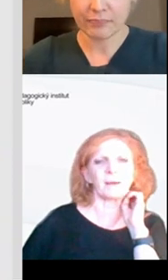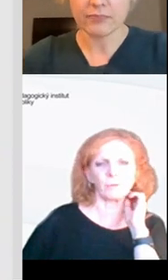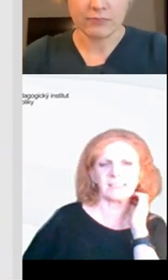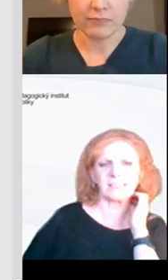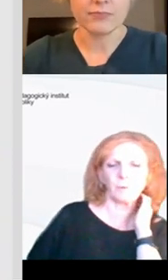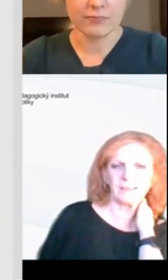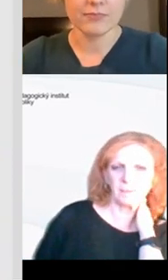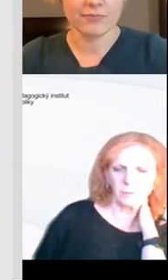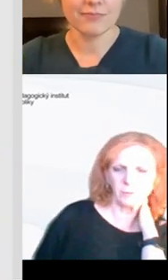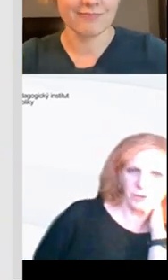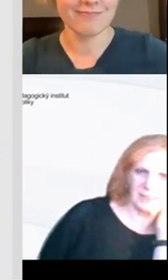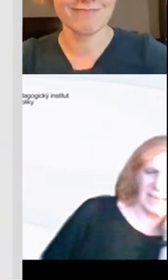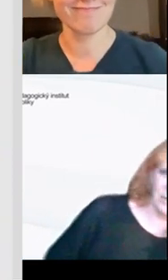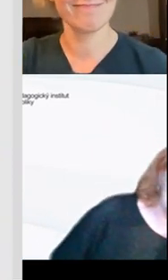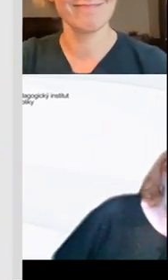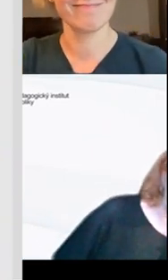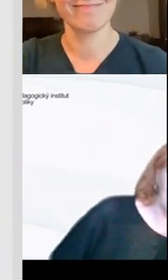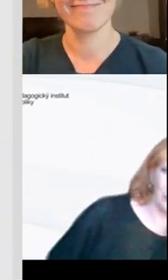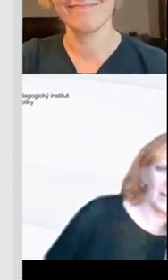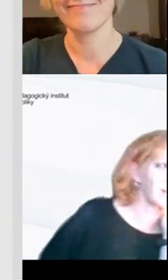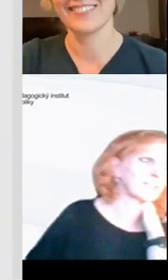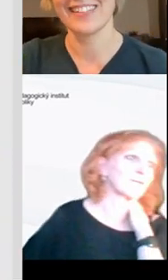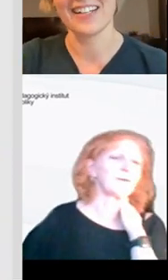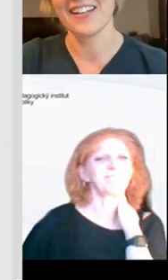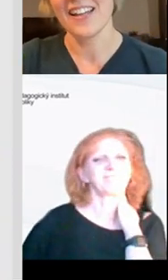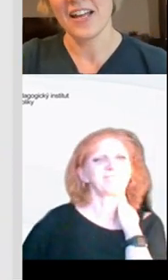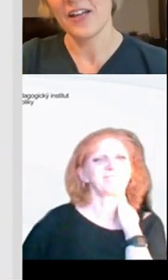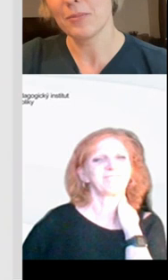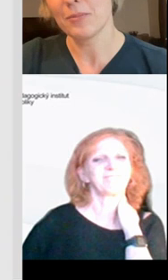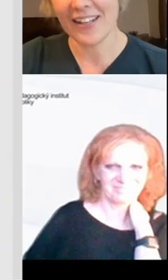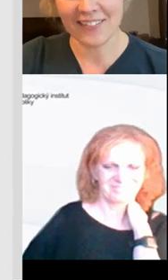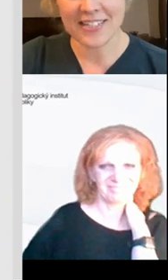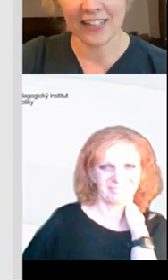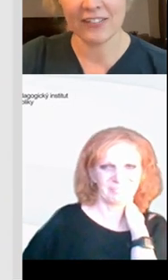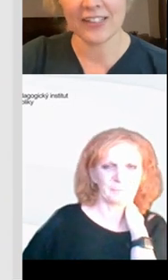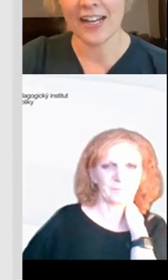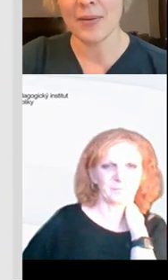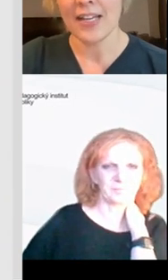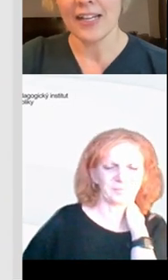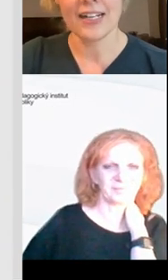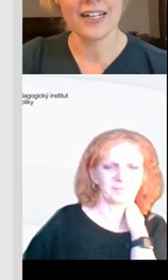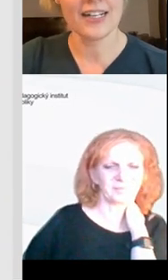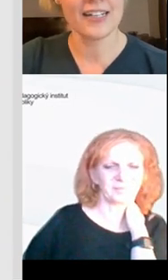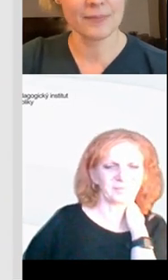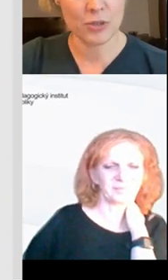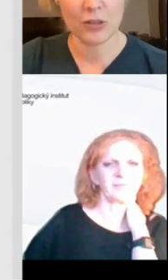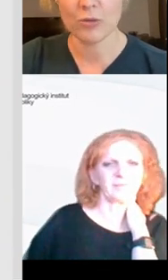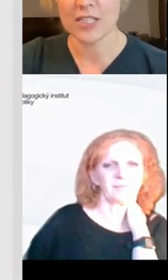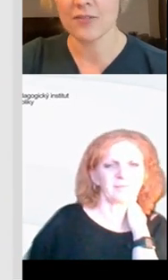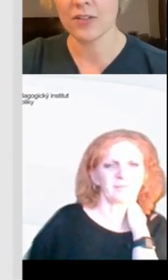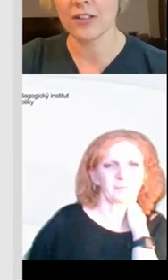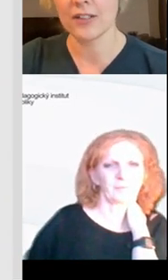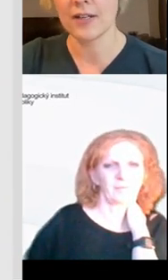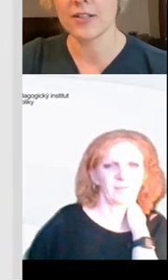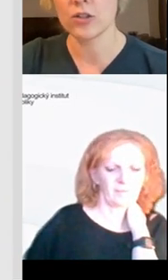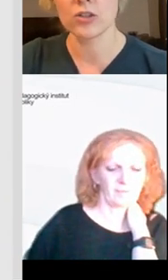zazněly, a pak už se spolu vedne medu naší české třídy. Milo, dávám slovo. Dobrý den, já vás taky vítám. Moc